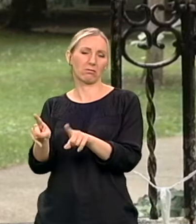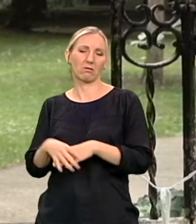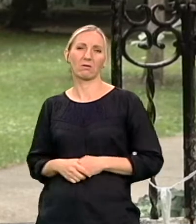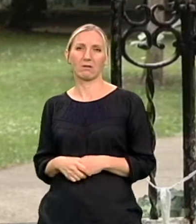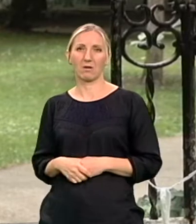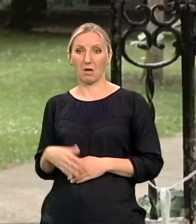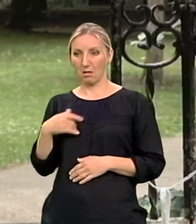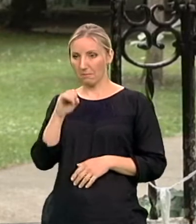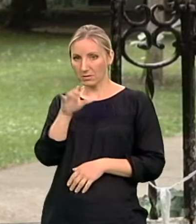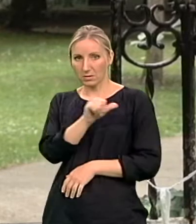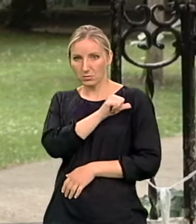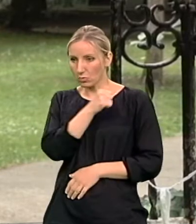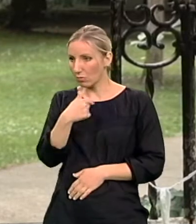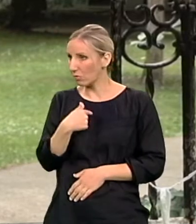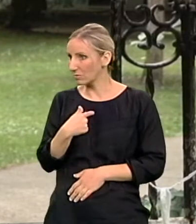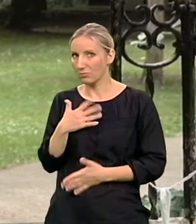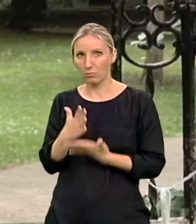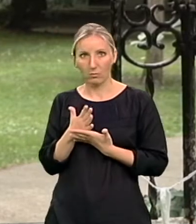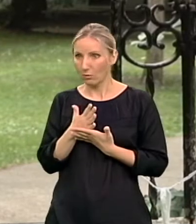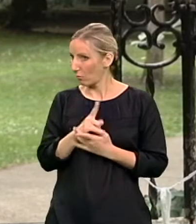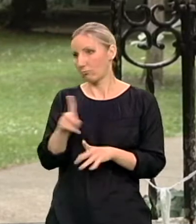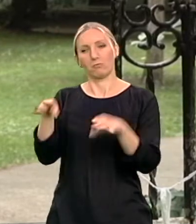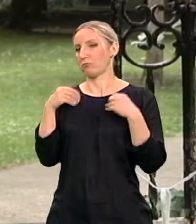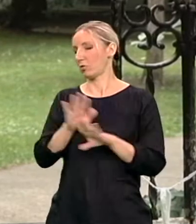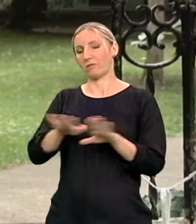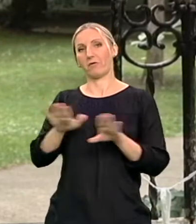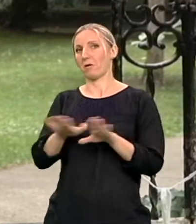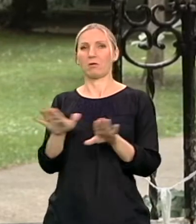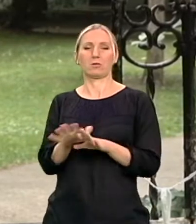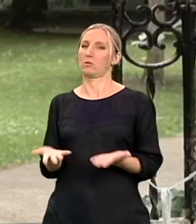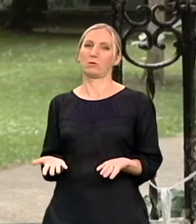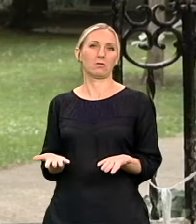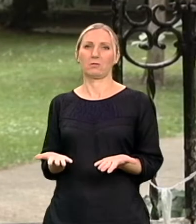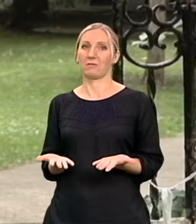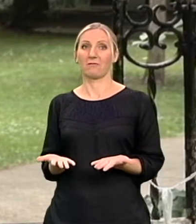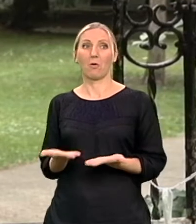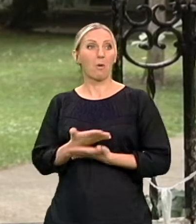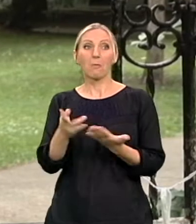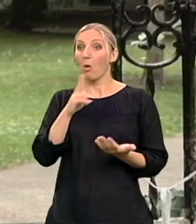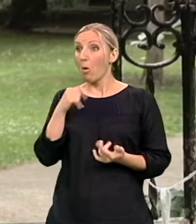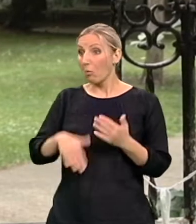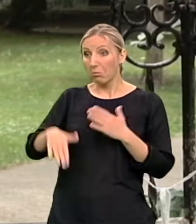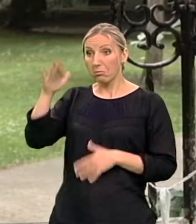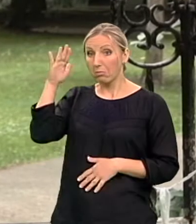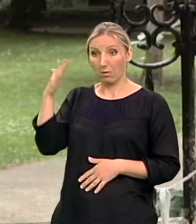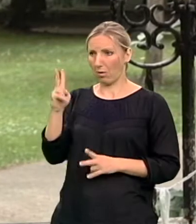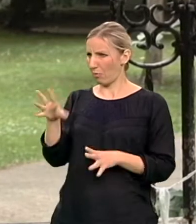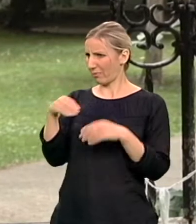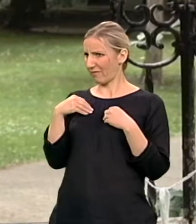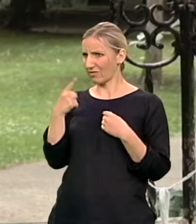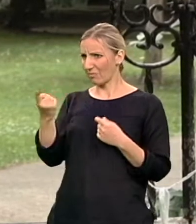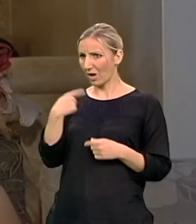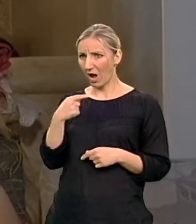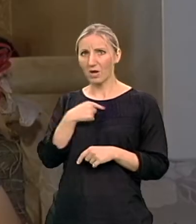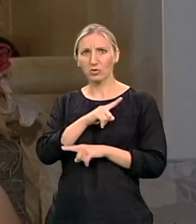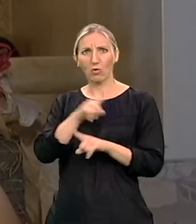15 godina bilo apsolutno neprihvatljivo i u bilo kom dobu kako bi ste prihvatili tako nešto.